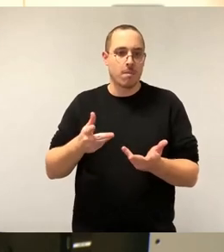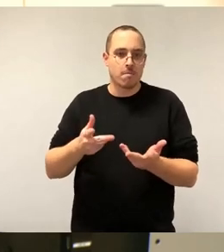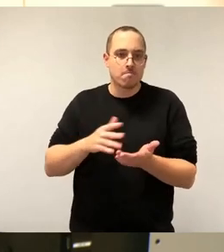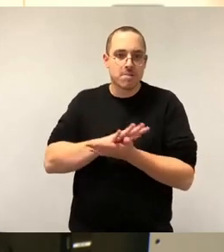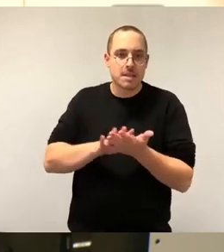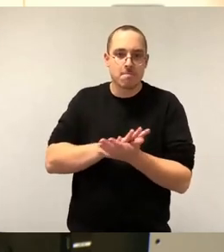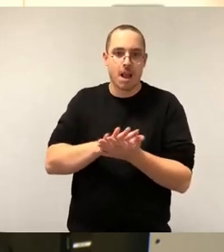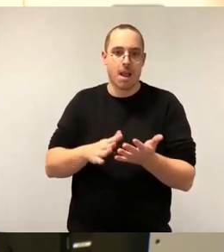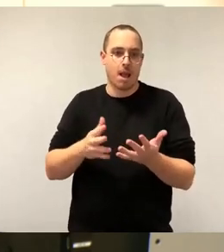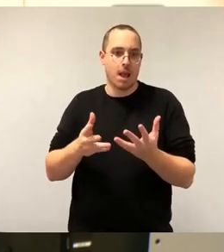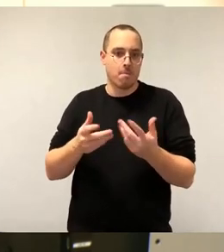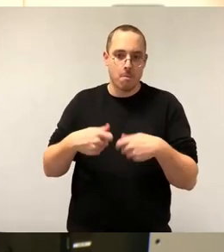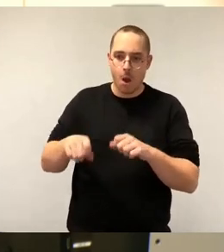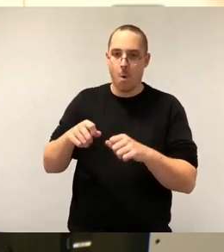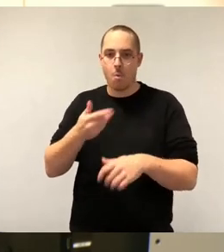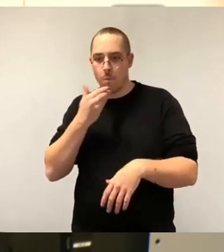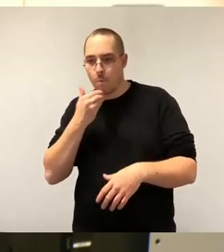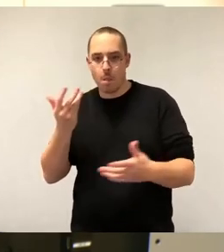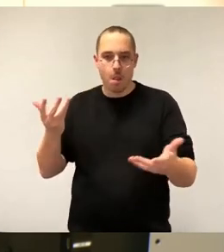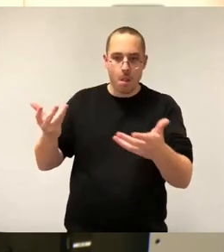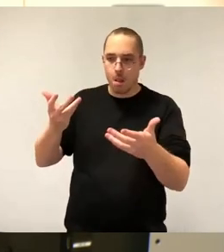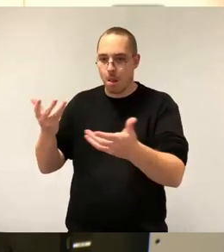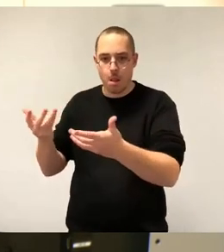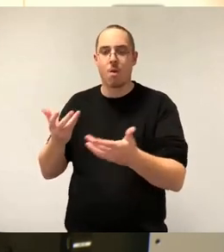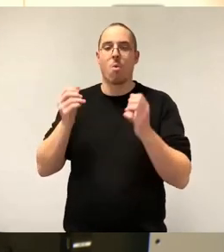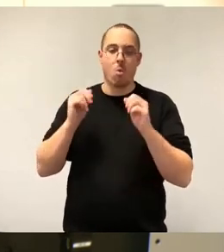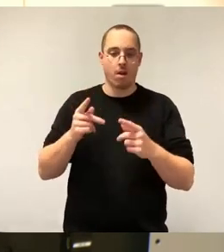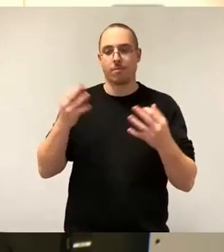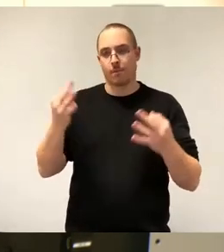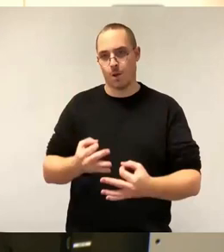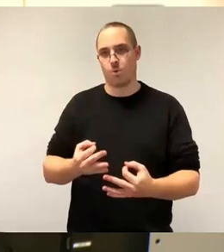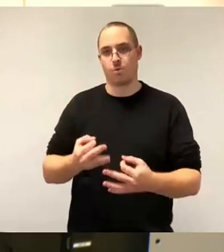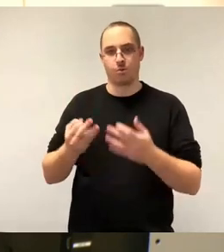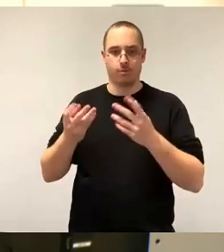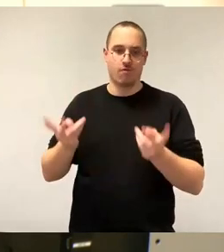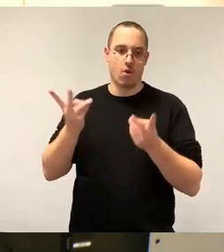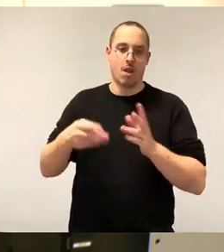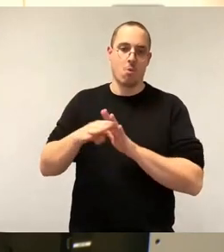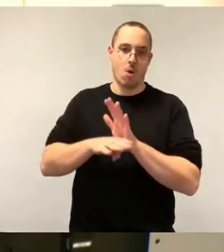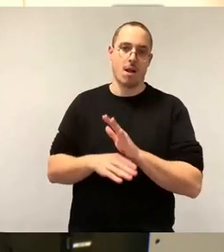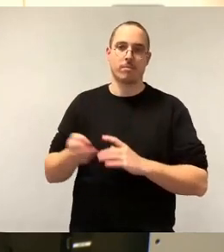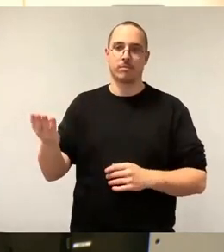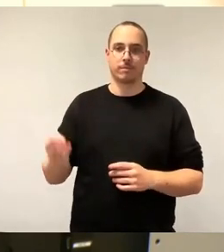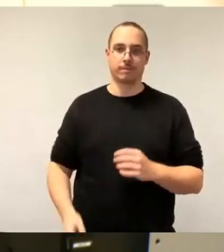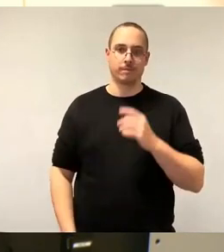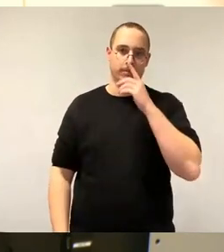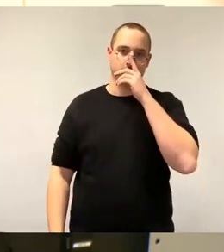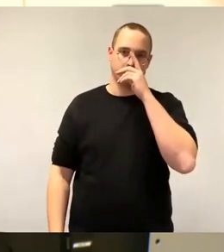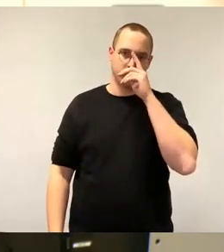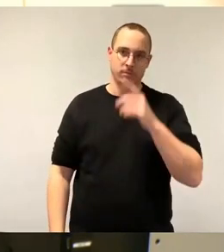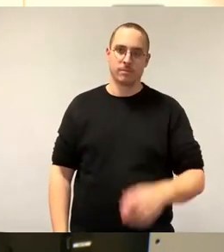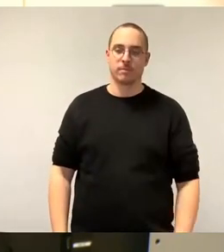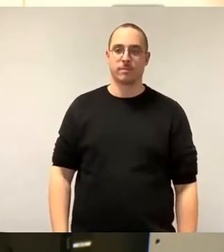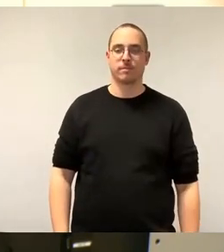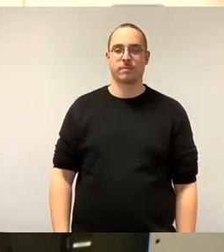mit diesem kleinen Förderprogramm in die Finanzierung. Und diese Mittel, die stellt der Freistaat und der Bund ja zur Verfügung. Und es ist ja